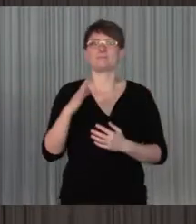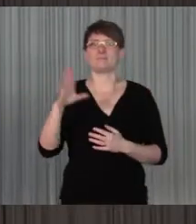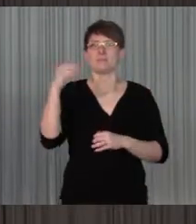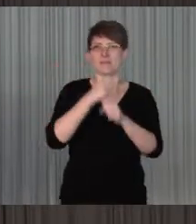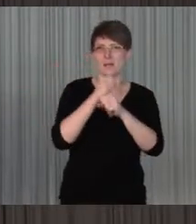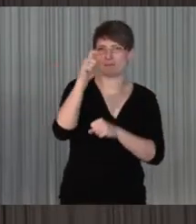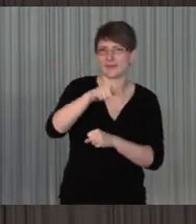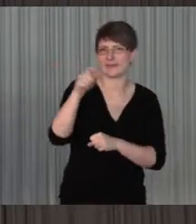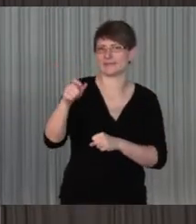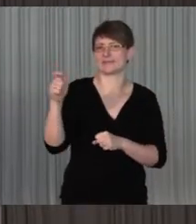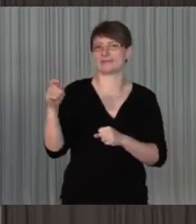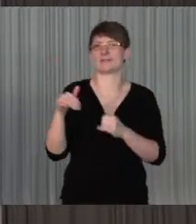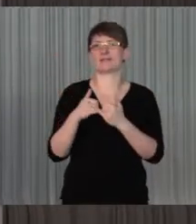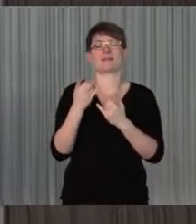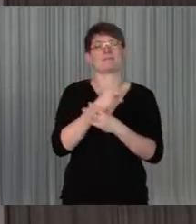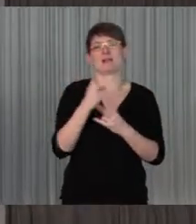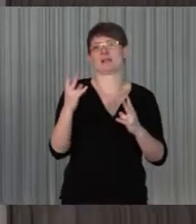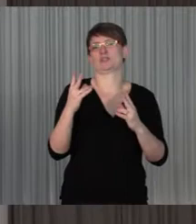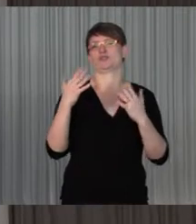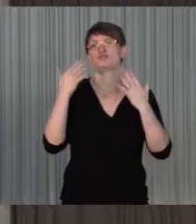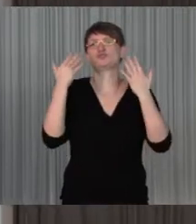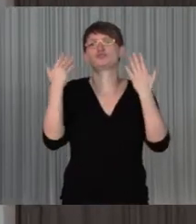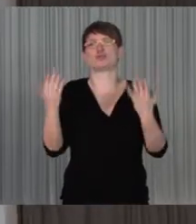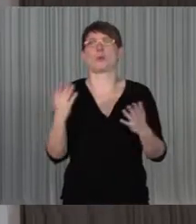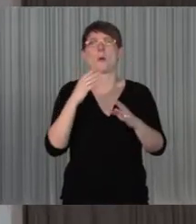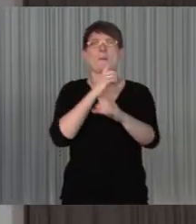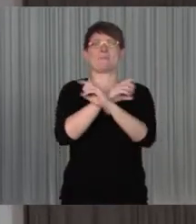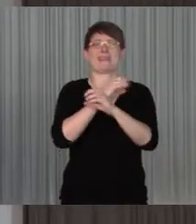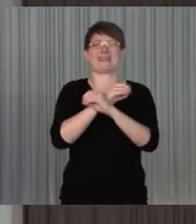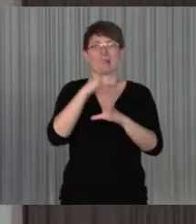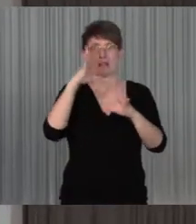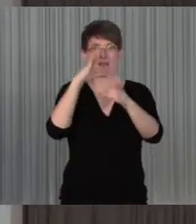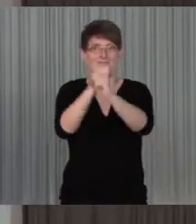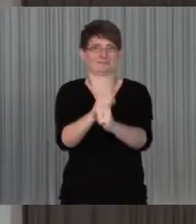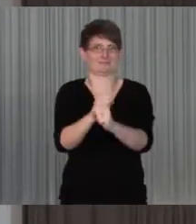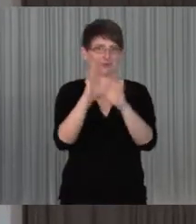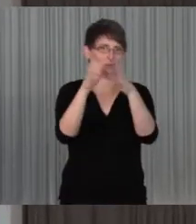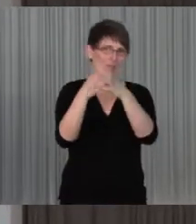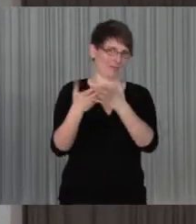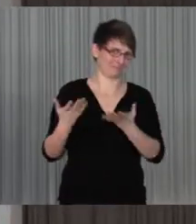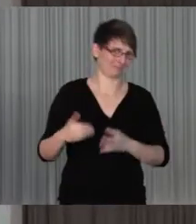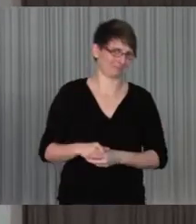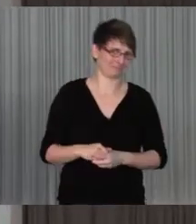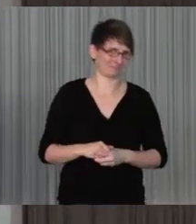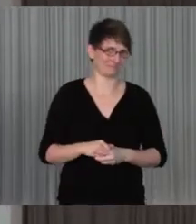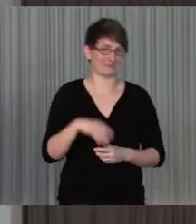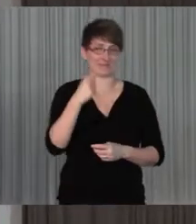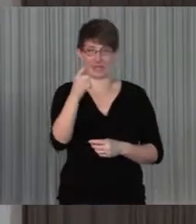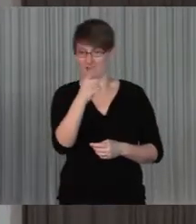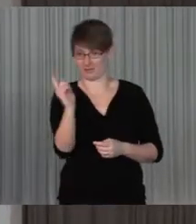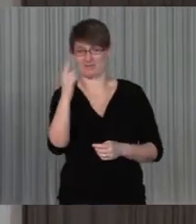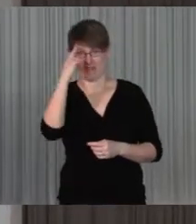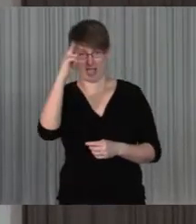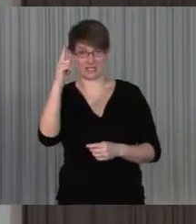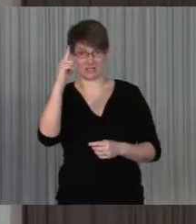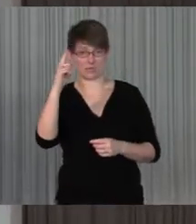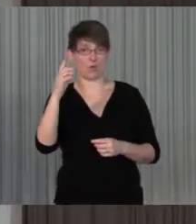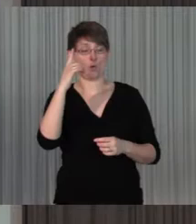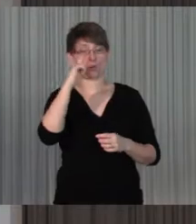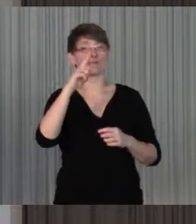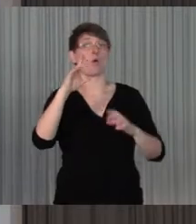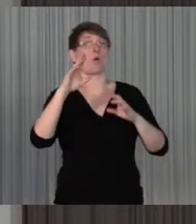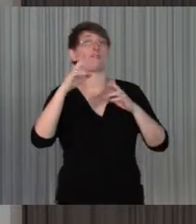Mitarbeiter brauchen auch in der Tat nicht immer zu den sehr medienaffinen Gruppen, die des Ersten eine Bedeutung